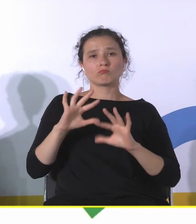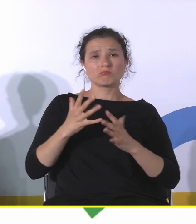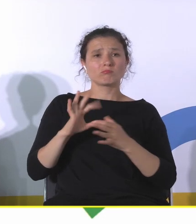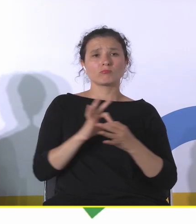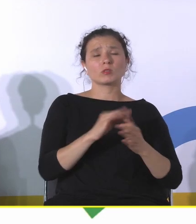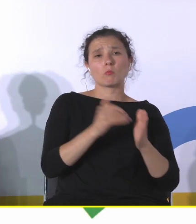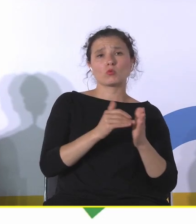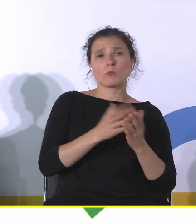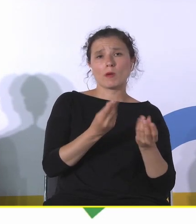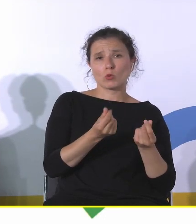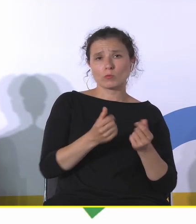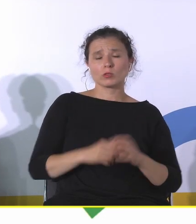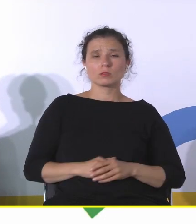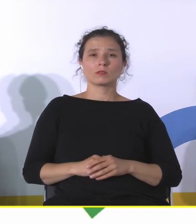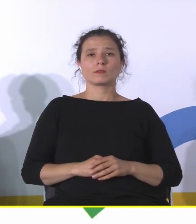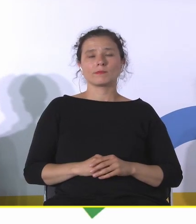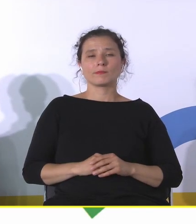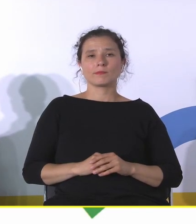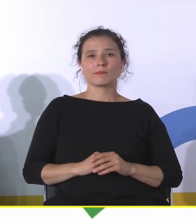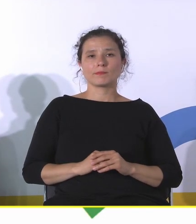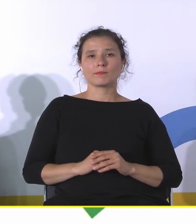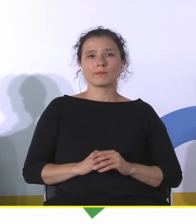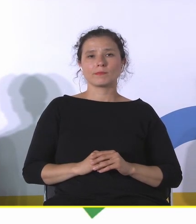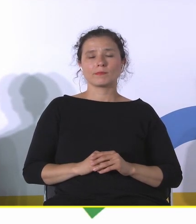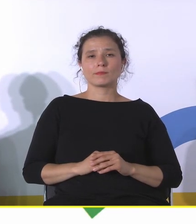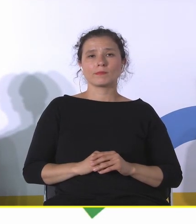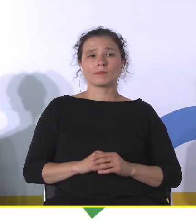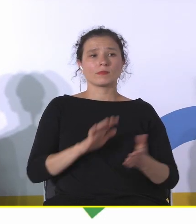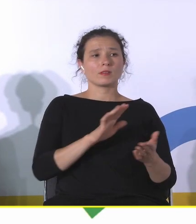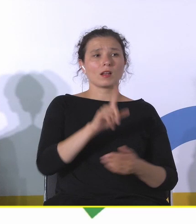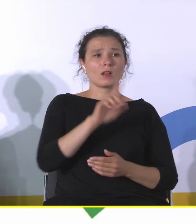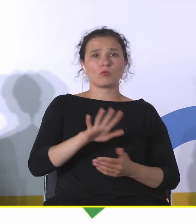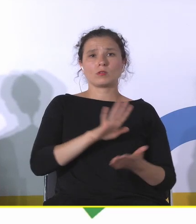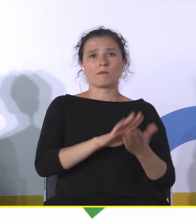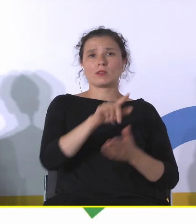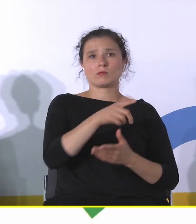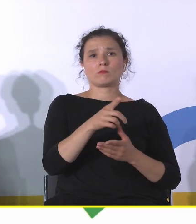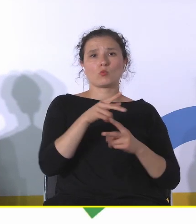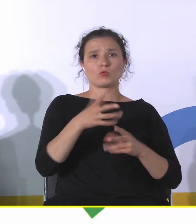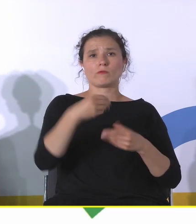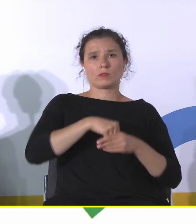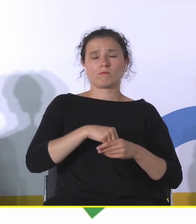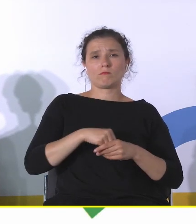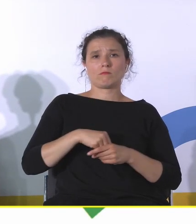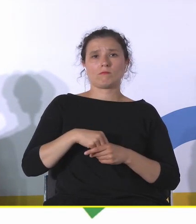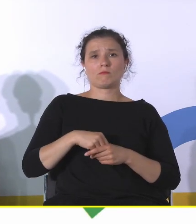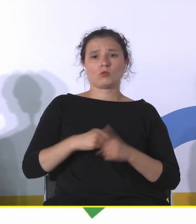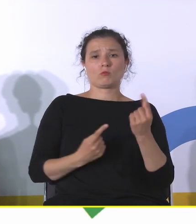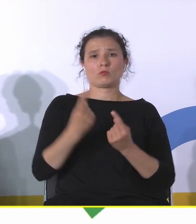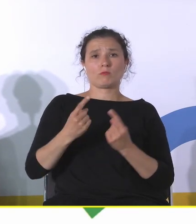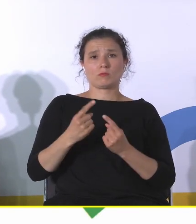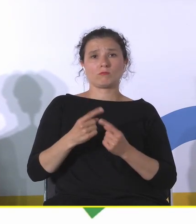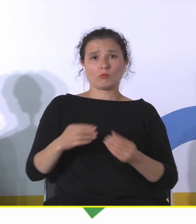bez udziału ludzi, no póki co to dziedzictwo nie mogło się, znaczy ten przemysł nie mógł się rozwijać. związku z